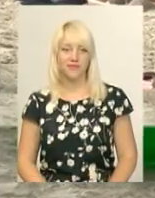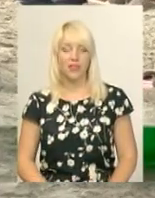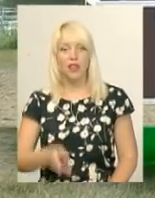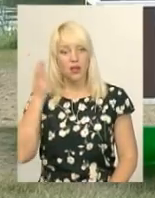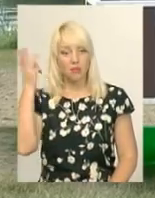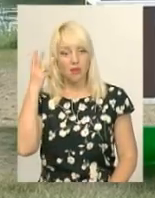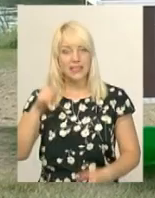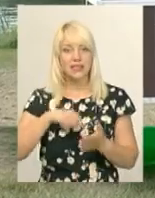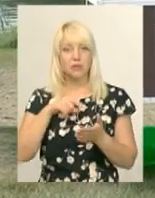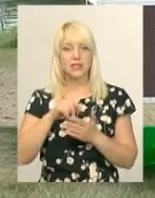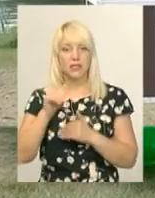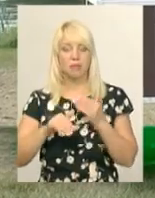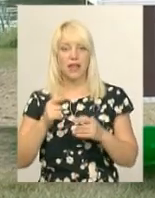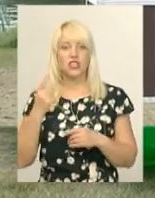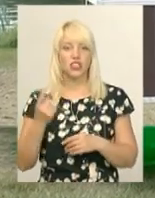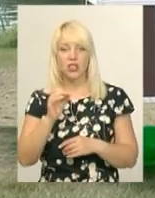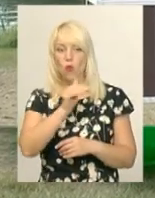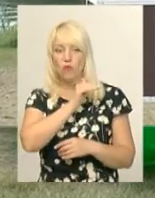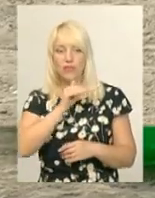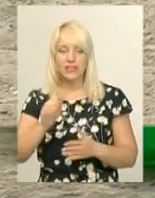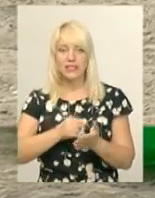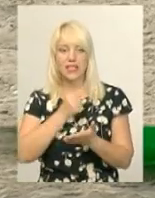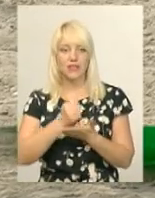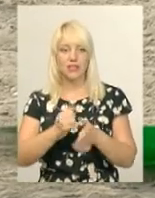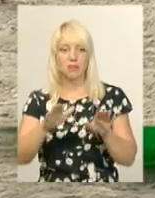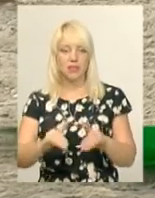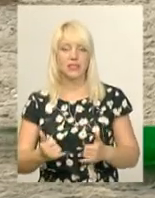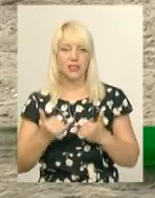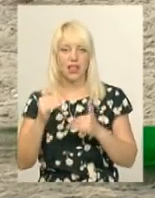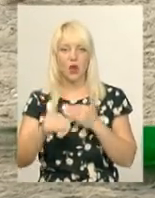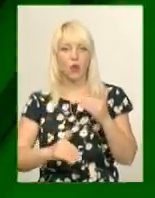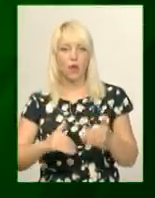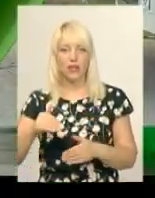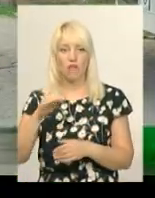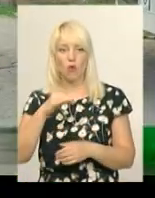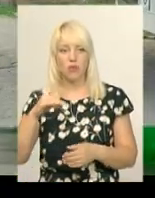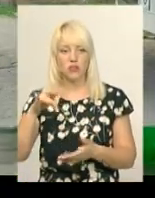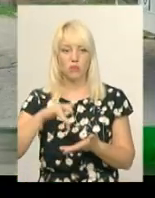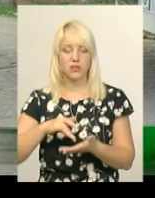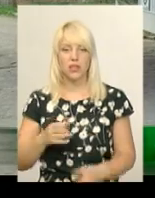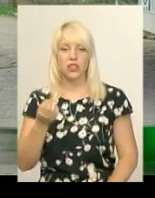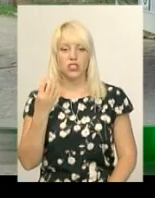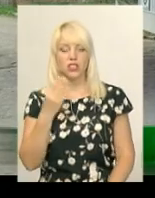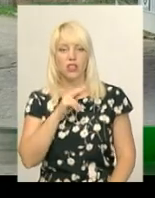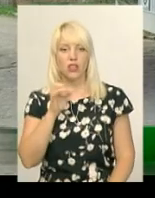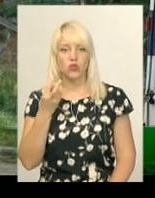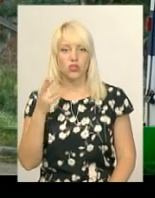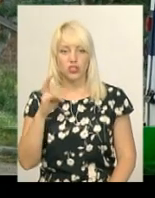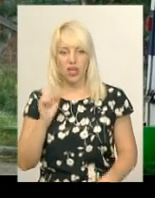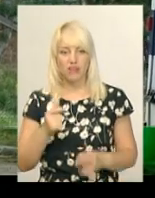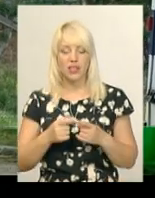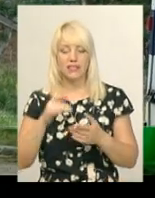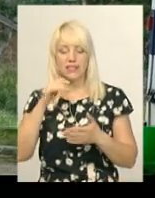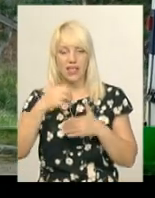Хмельницький міський пляж – єдине офіційно затверджене місце для купання в обласному центрі. 14 червня у середмісті